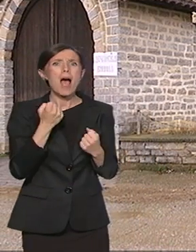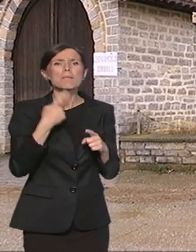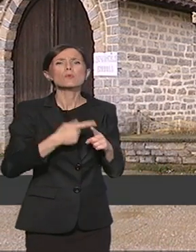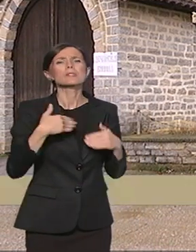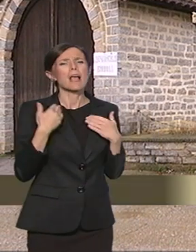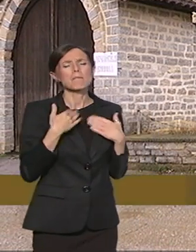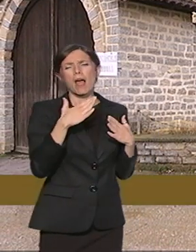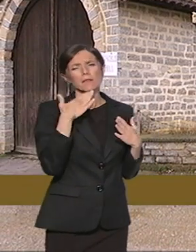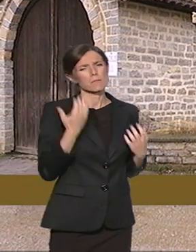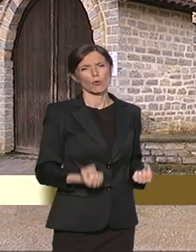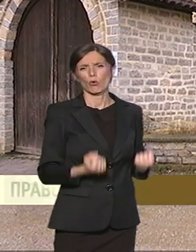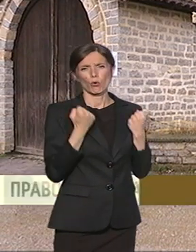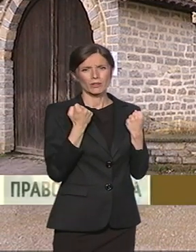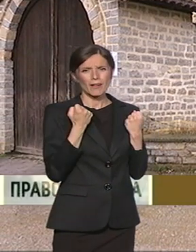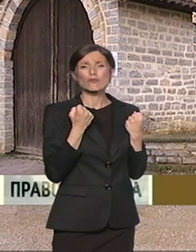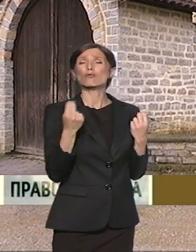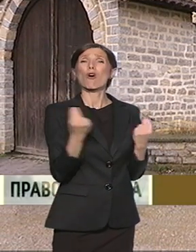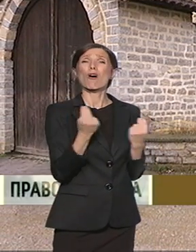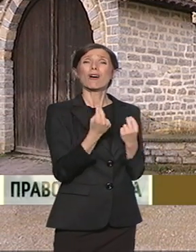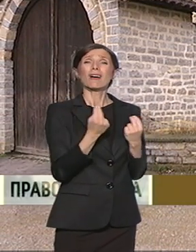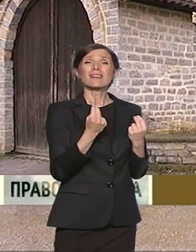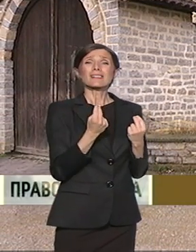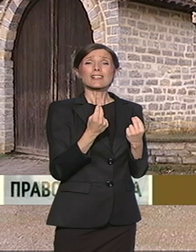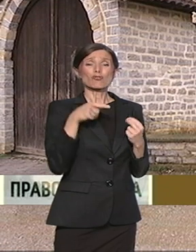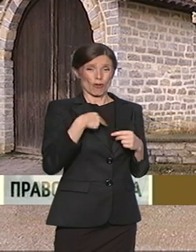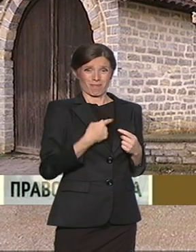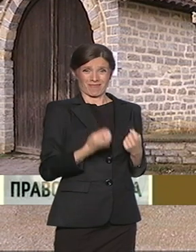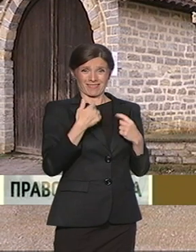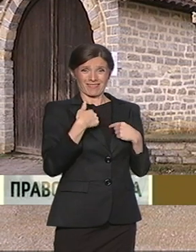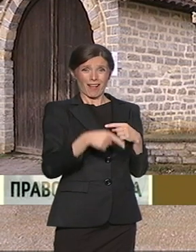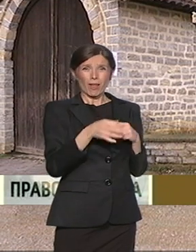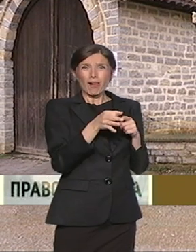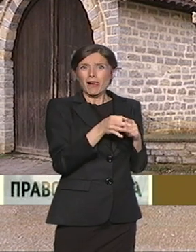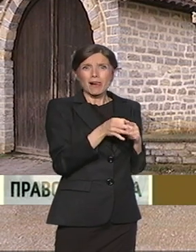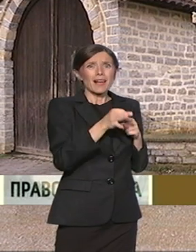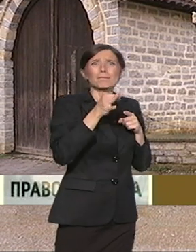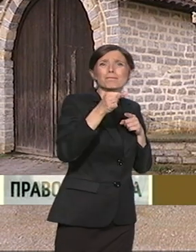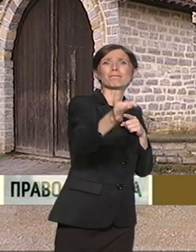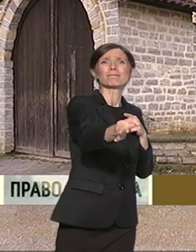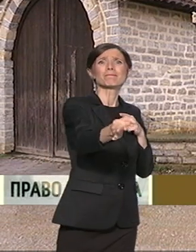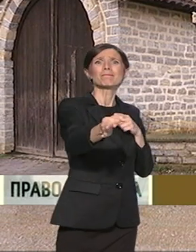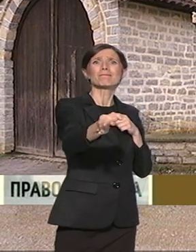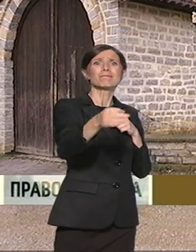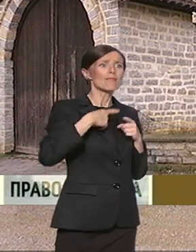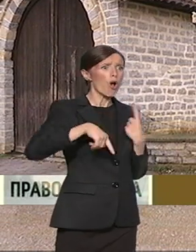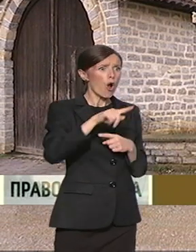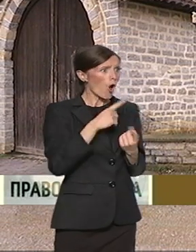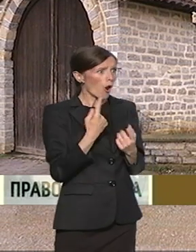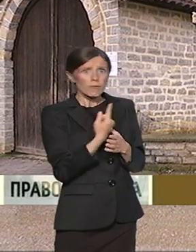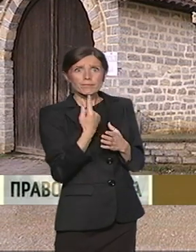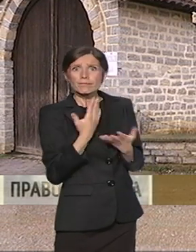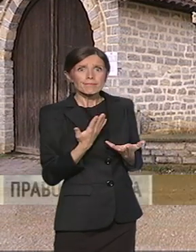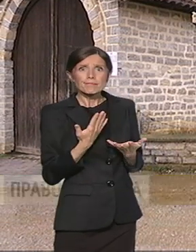izolovano mesto. Nama su najbliži centri, da kažem majde koliko su centri, gračanica Mitrovica. je